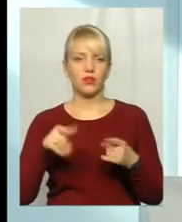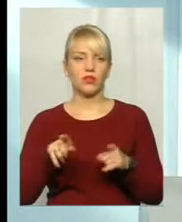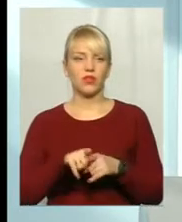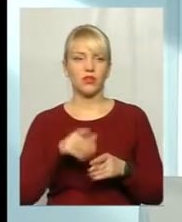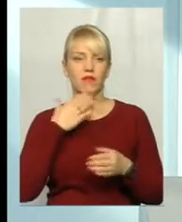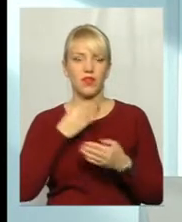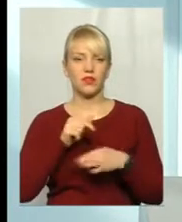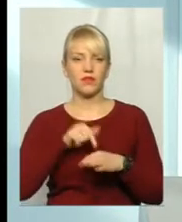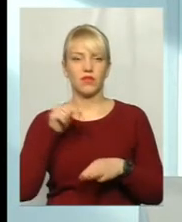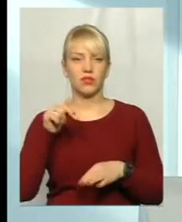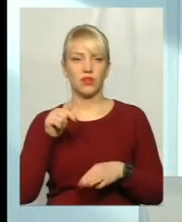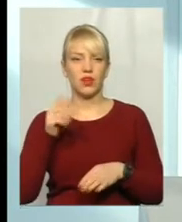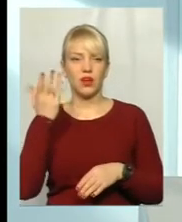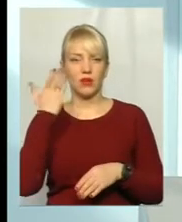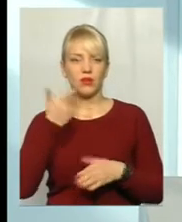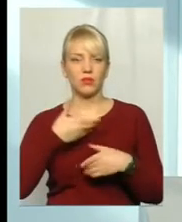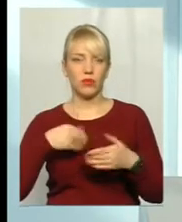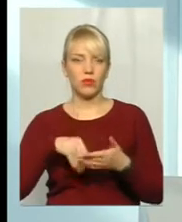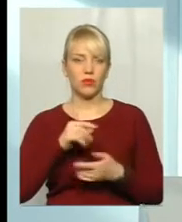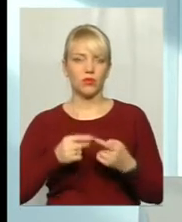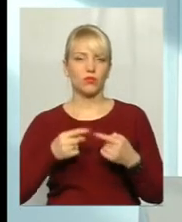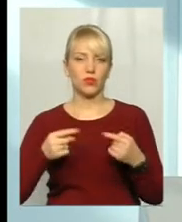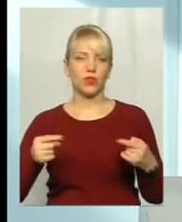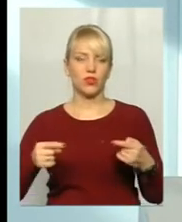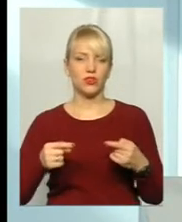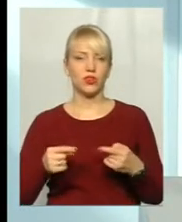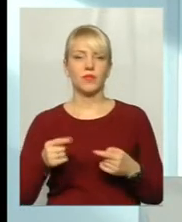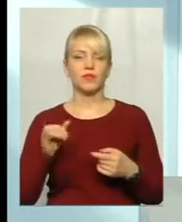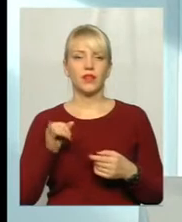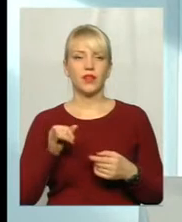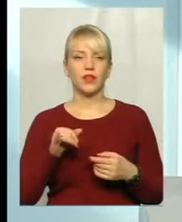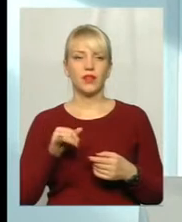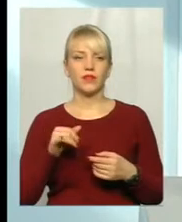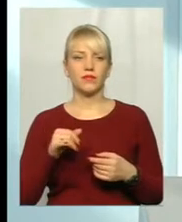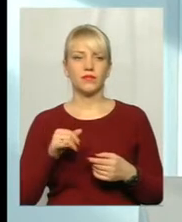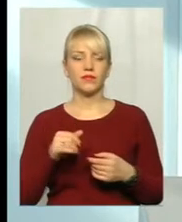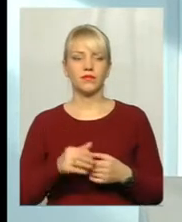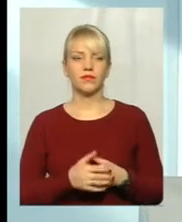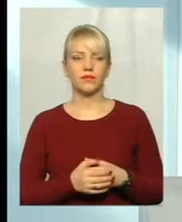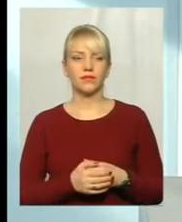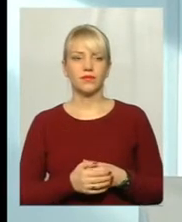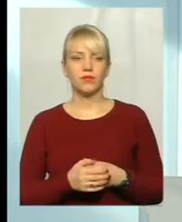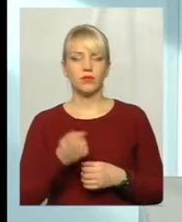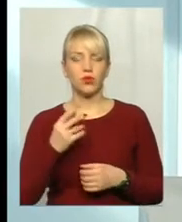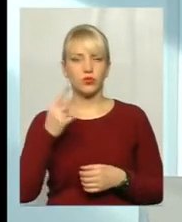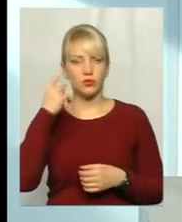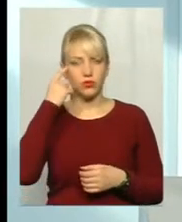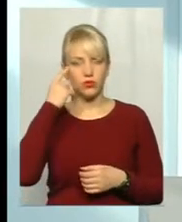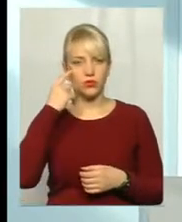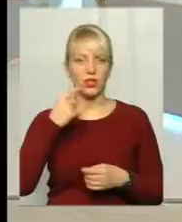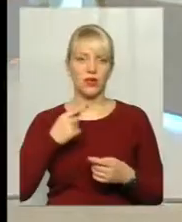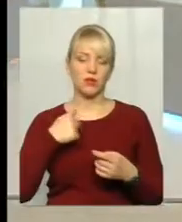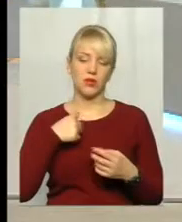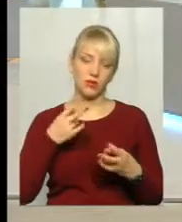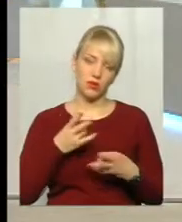власні відчуття, коли ми купуємо річ і просто навіть без нагадування, чи дійсно тобі це потрібно, просто прислухатися до себе,